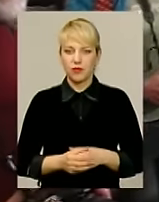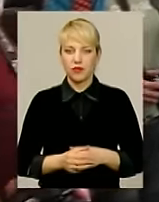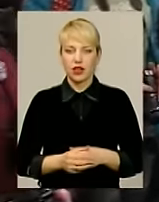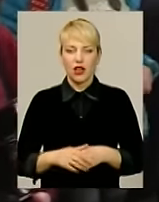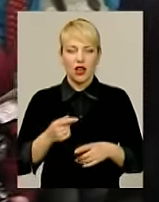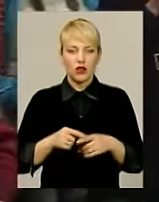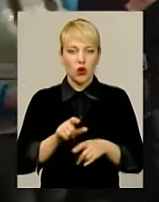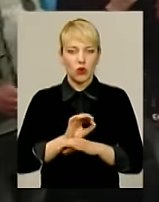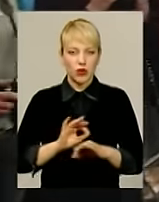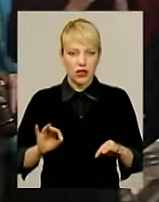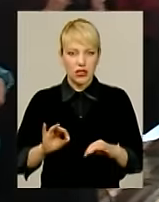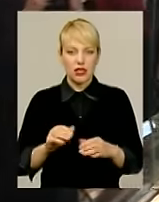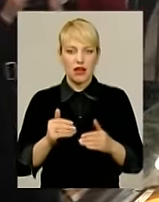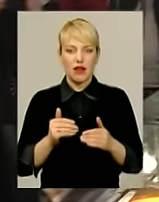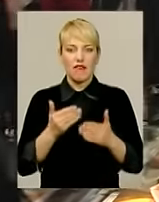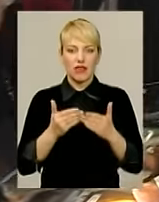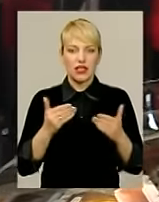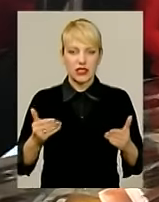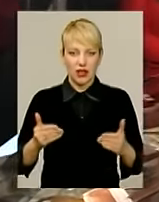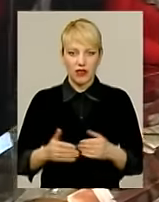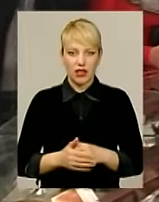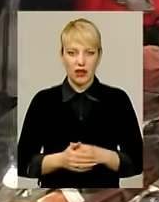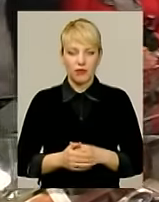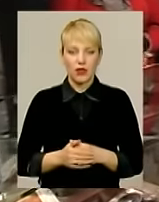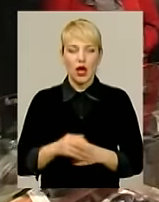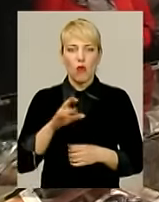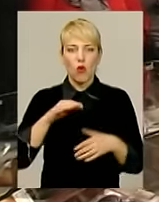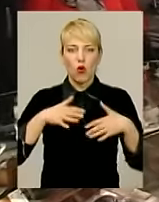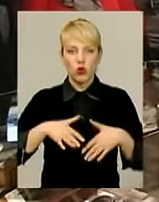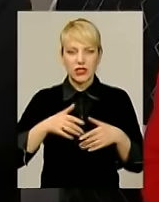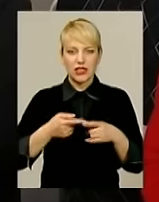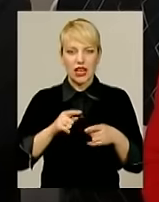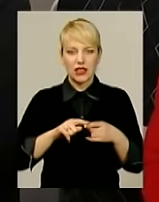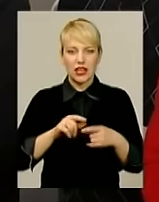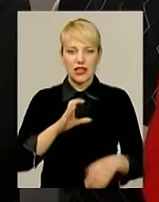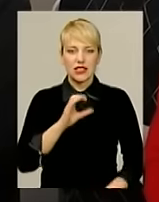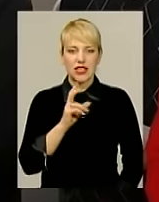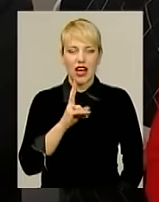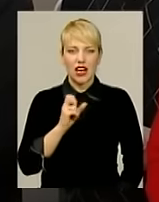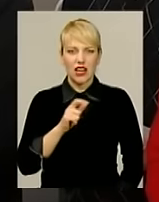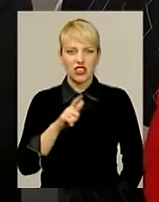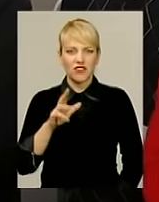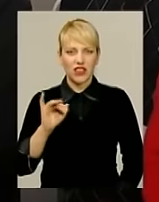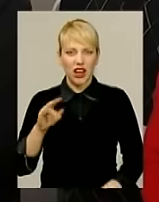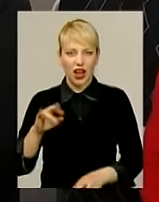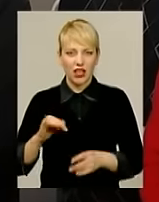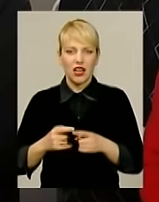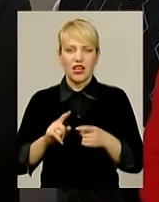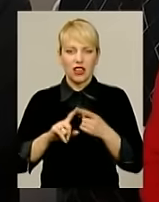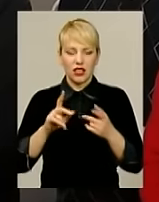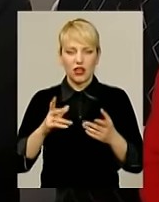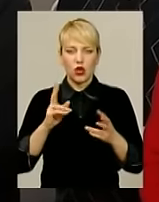дуже хороша. Виставка Марчоба Сакарчу. По-грузійськи Грузія – не Грузія, Сакарчу. Я хочу всіх